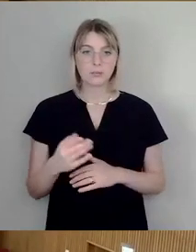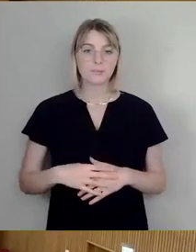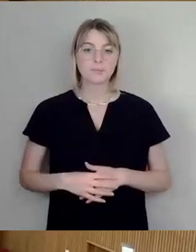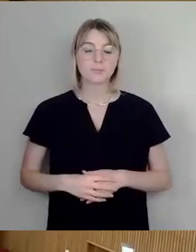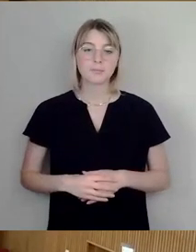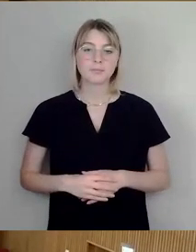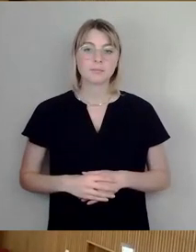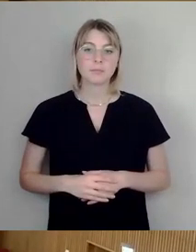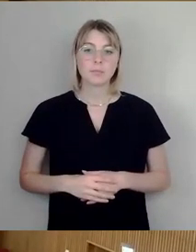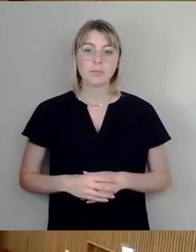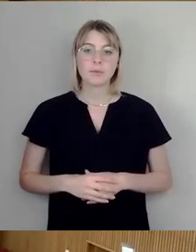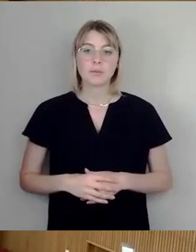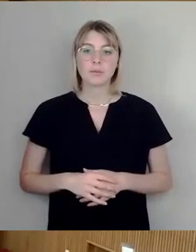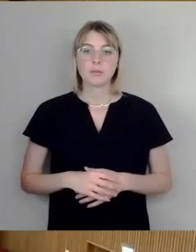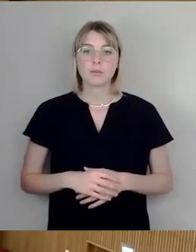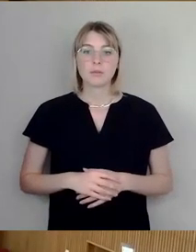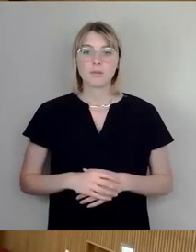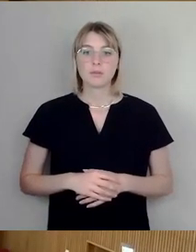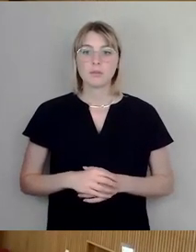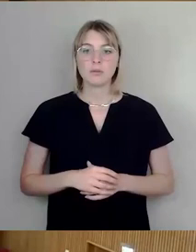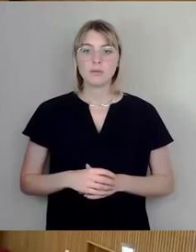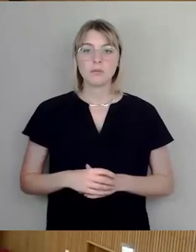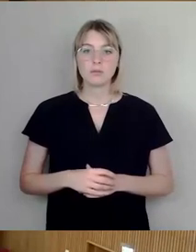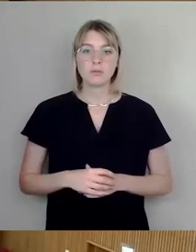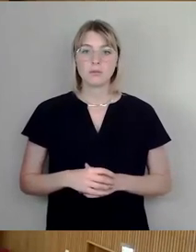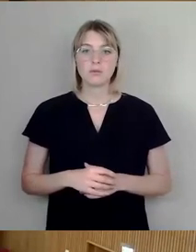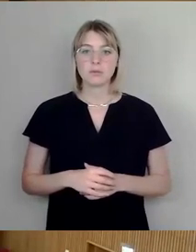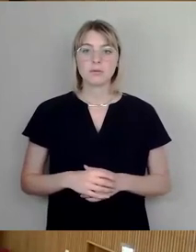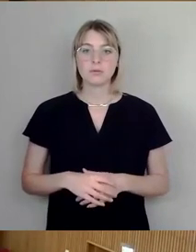Und dann würde ich weiter abfragen, was die Fraktionen angeht.